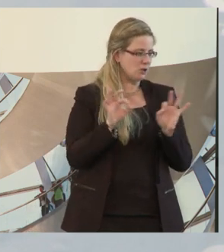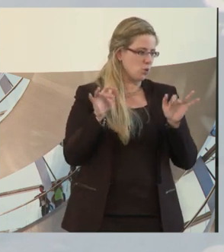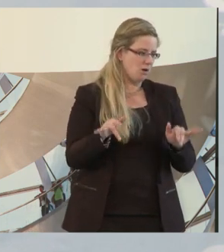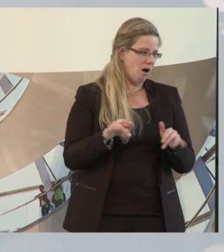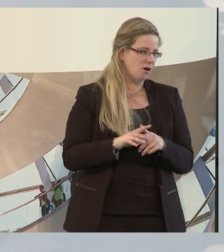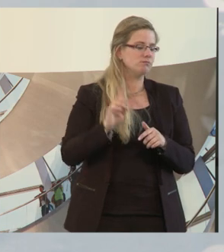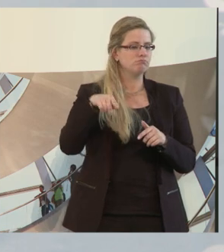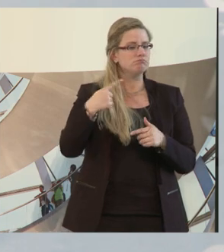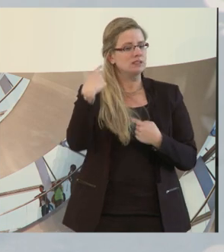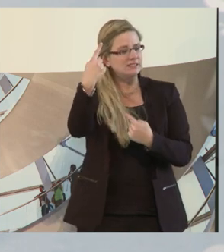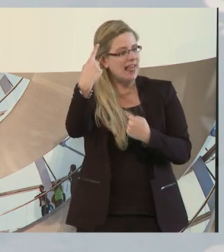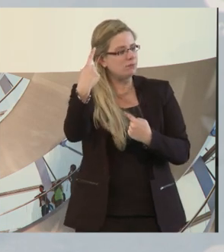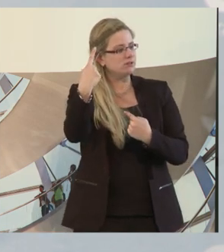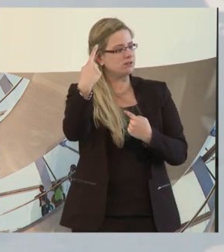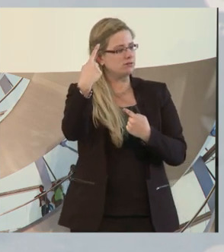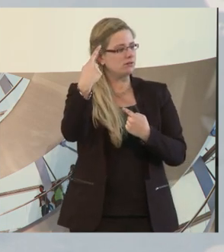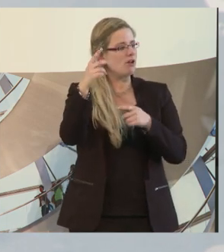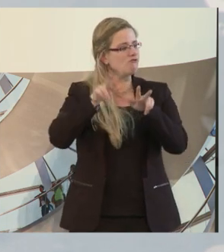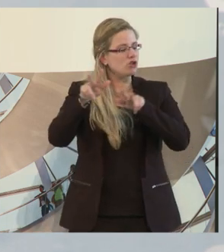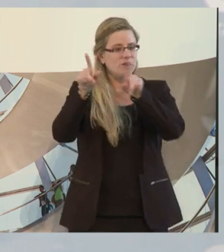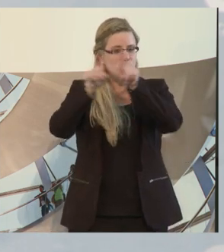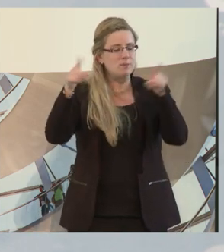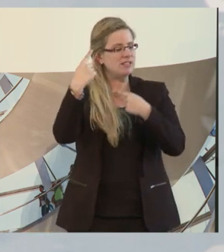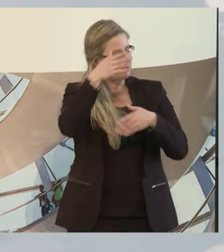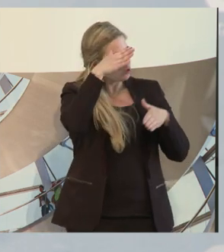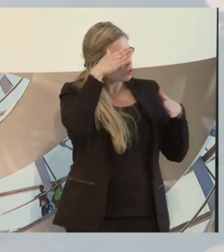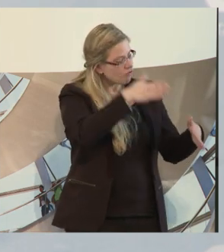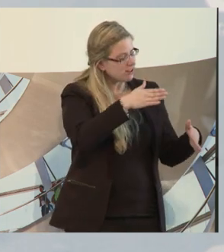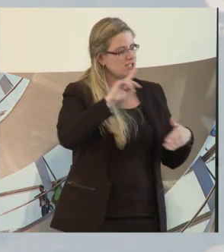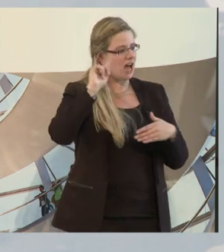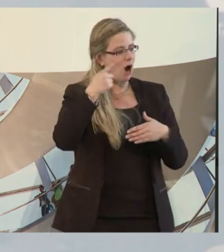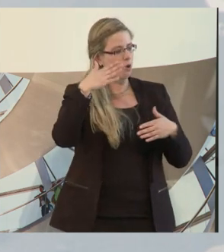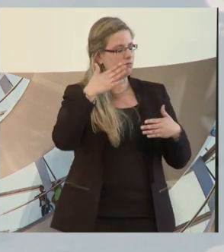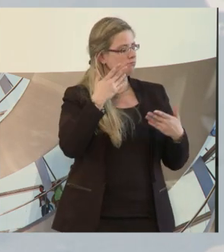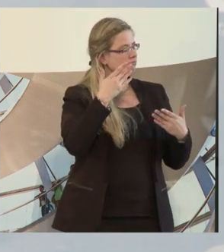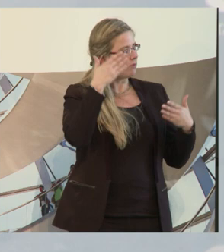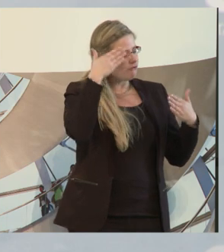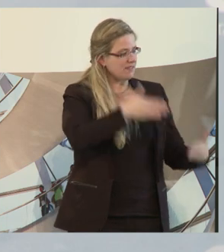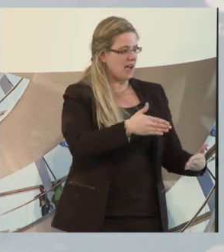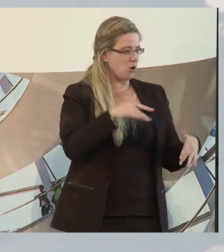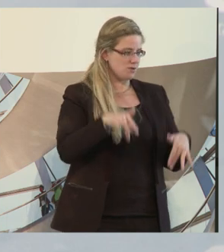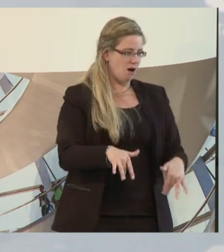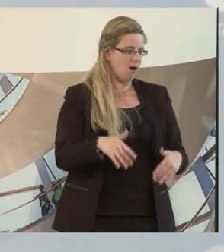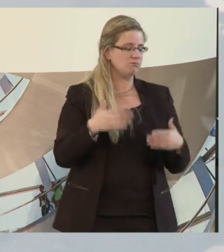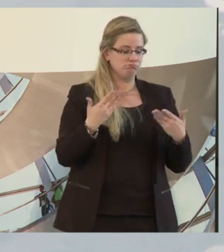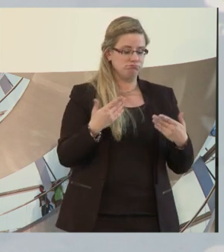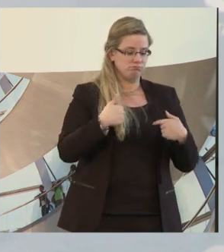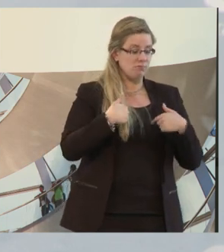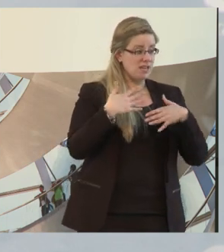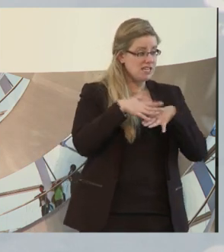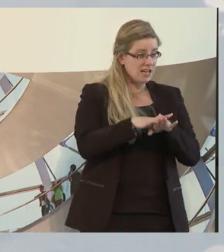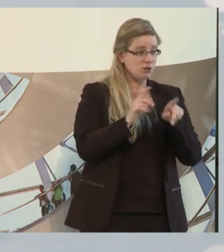Zuversicht und Vertrauen. Und ich erlebe, wir können als Integrationsunternehmen